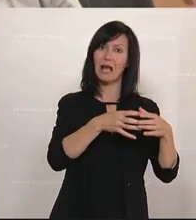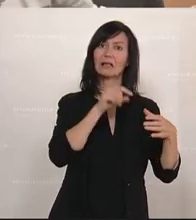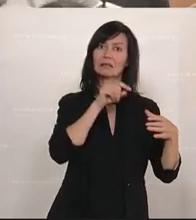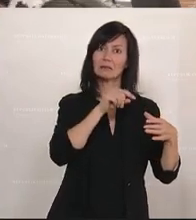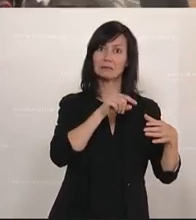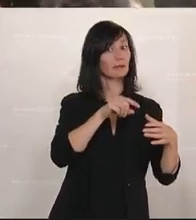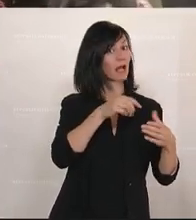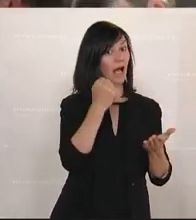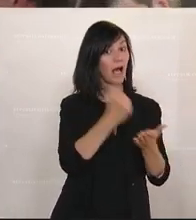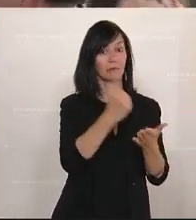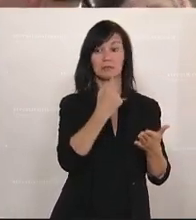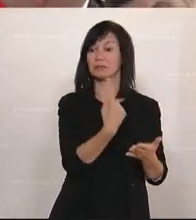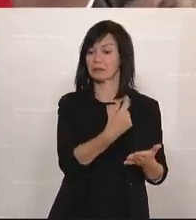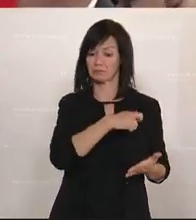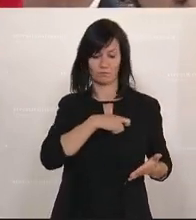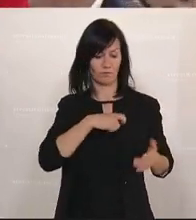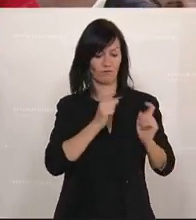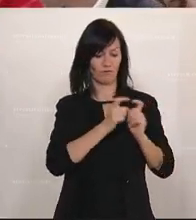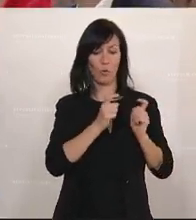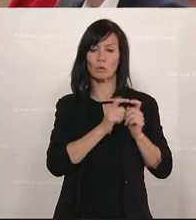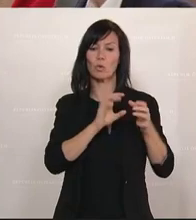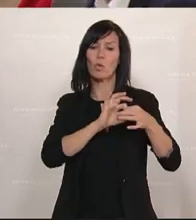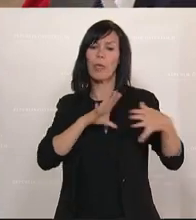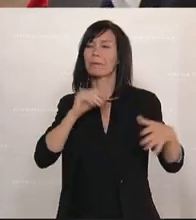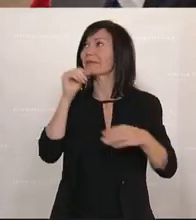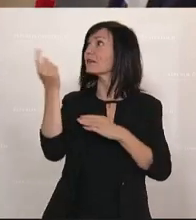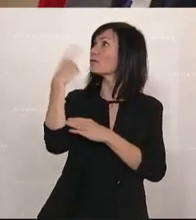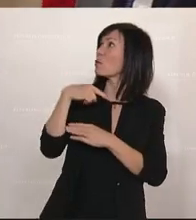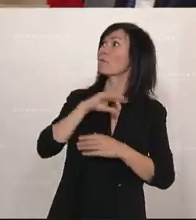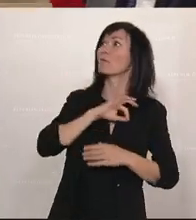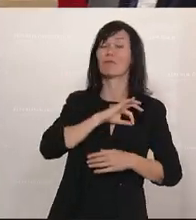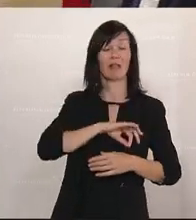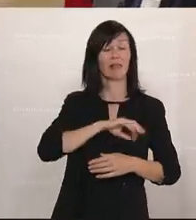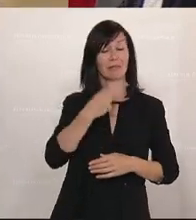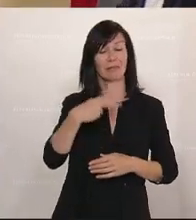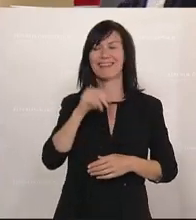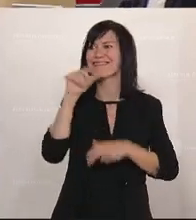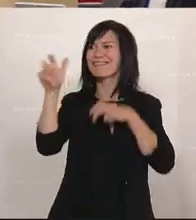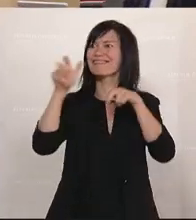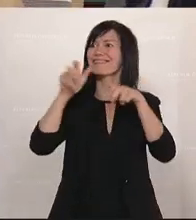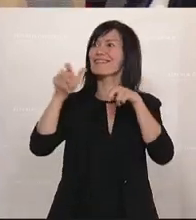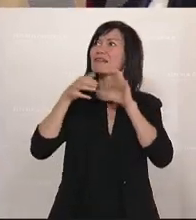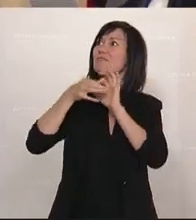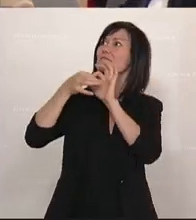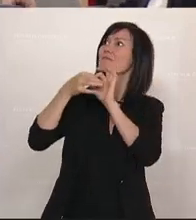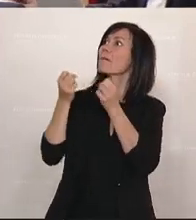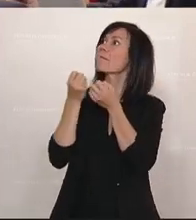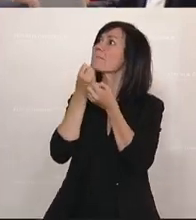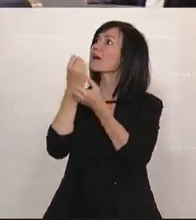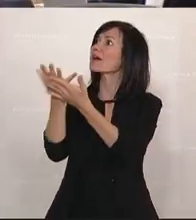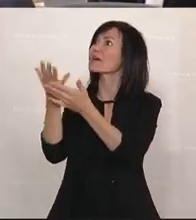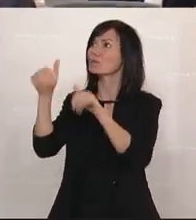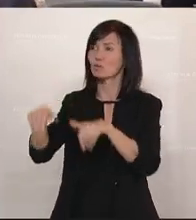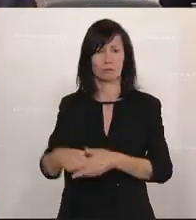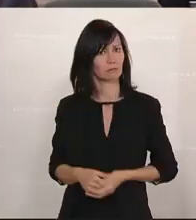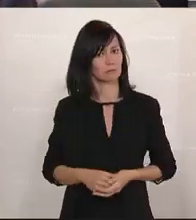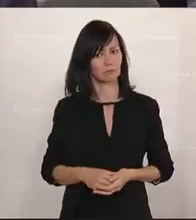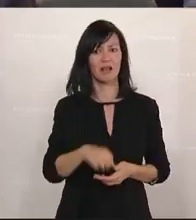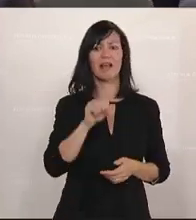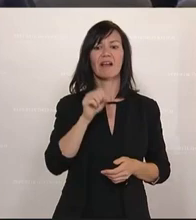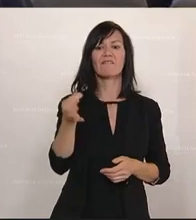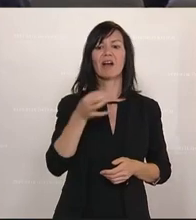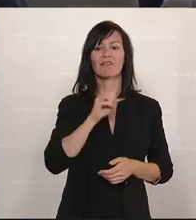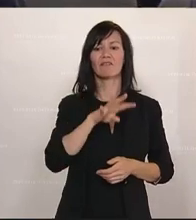Amtes unabhängig und an keine Weisungen gebunden. Die Mitglieder sind keinem Regierungsmitglied berichtspflichtig. Zu den Fragen 14 bis